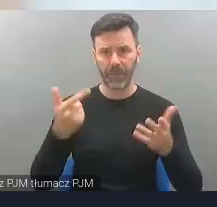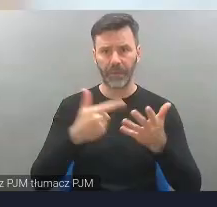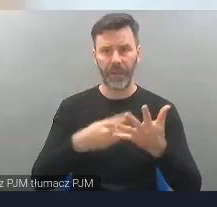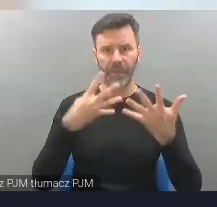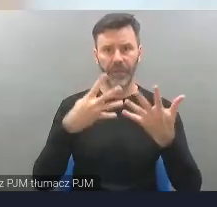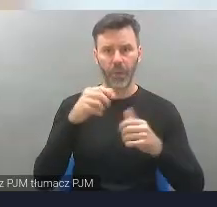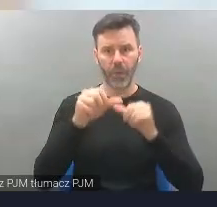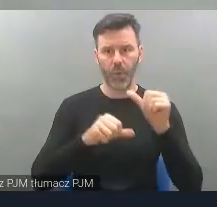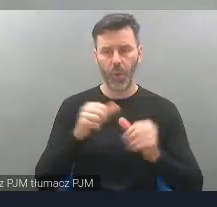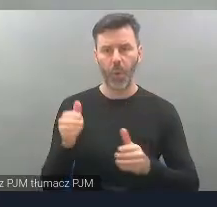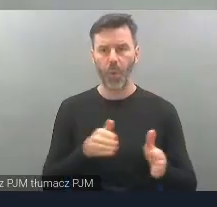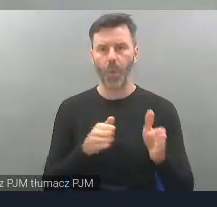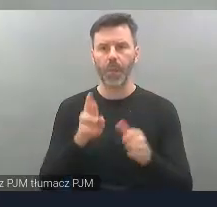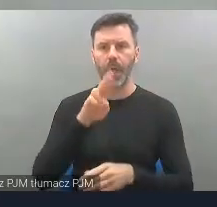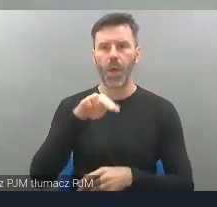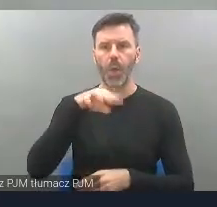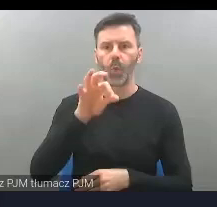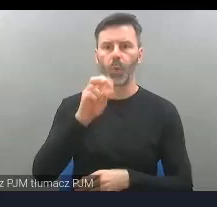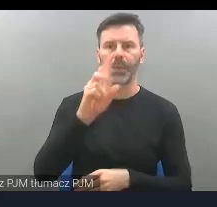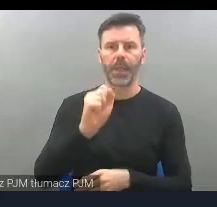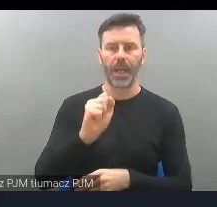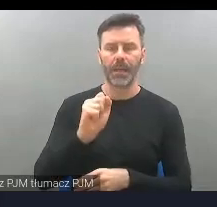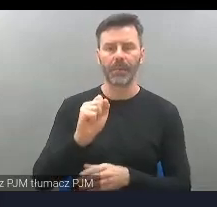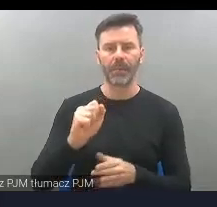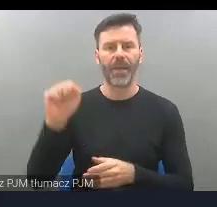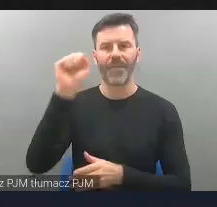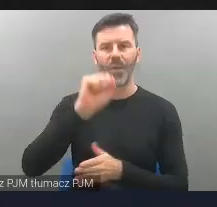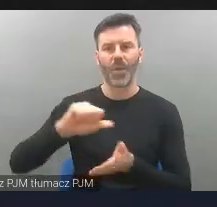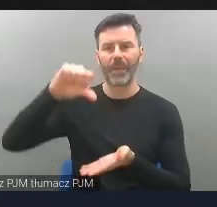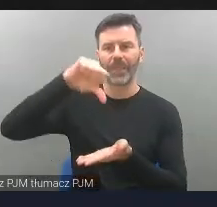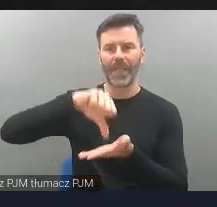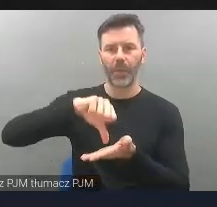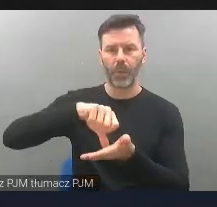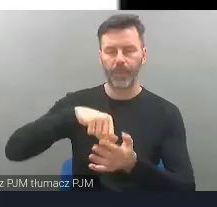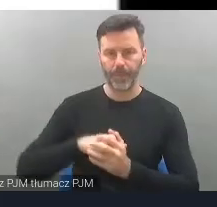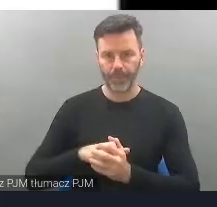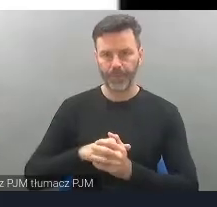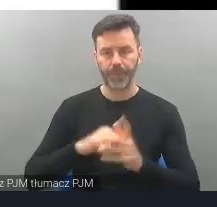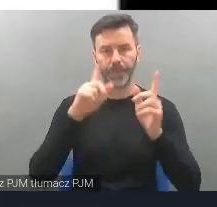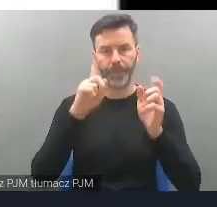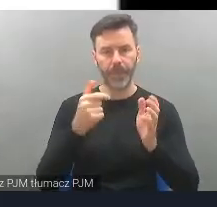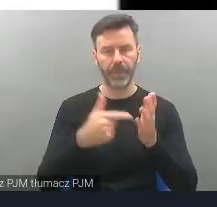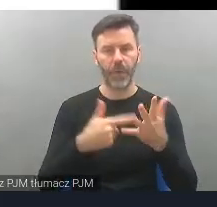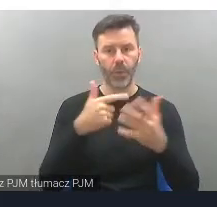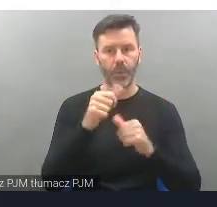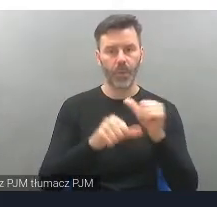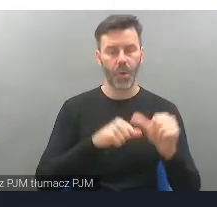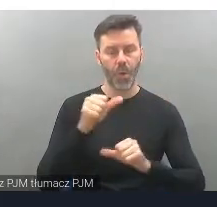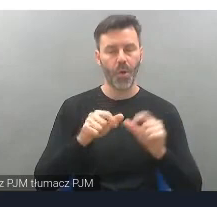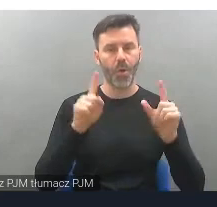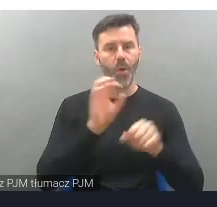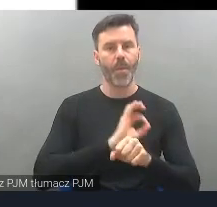roku 2007 od projektu Sztuka Aktywności. Idea zrodziła się w głowach Agnieszki Chojnackiej oraz Adama